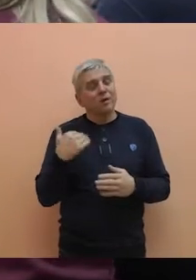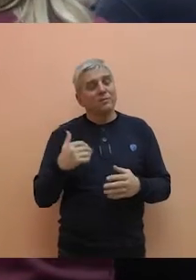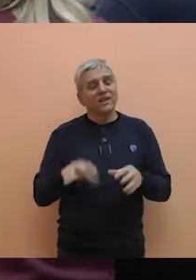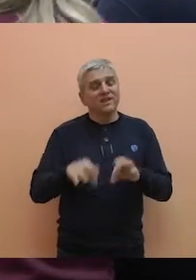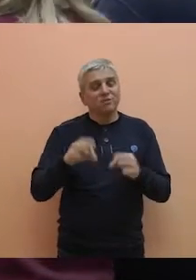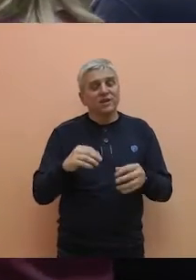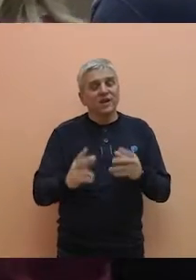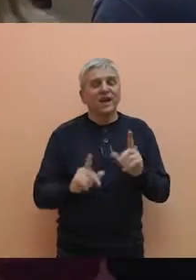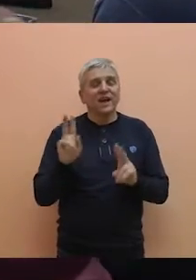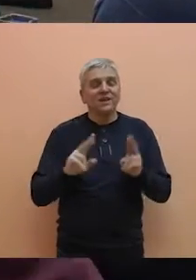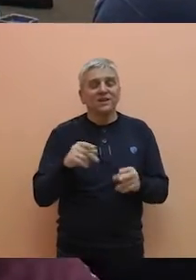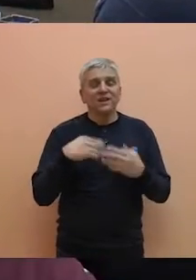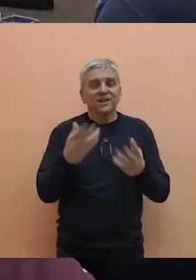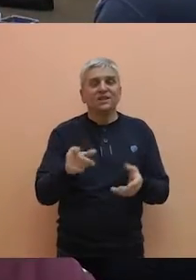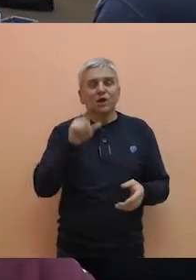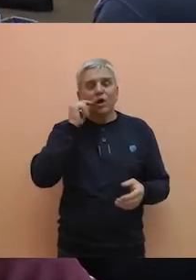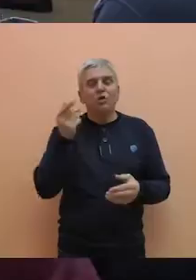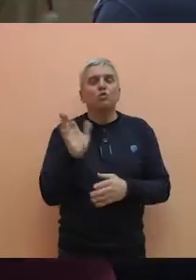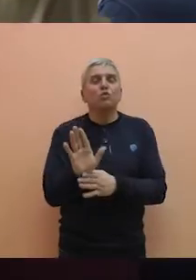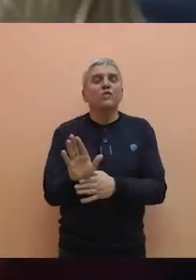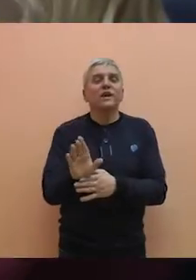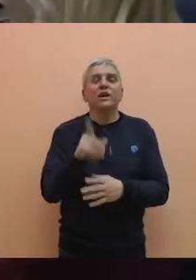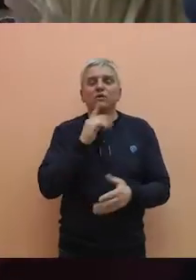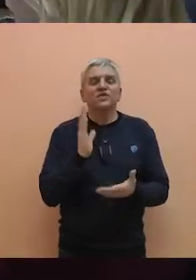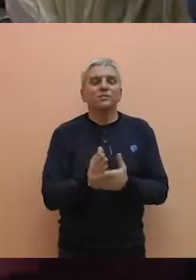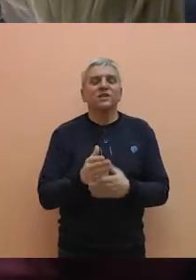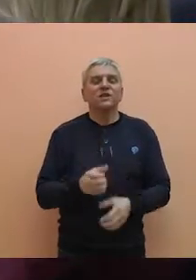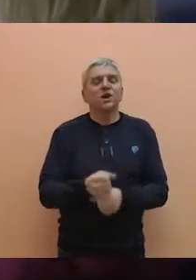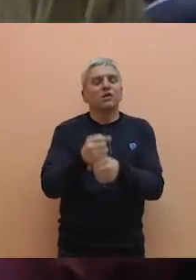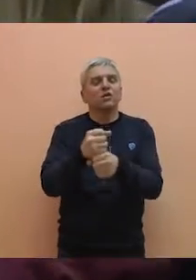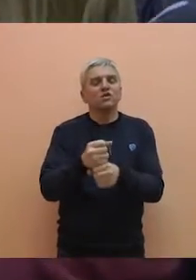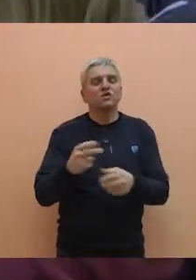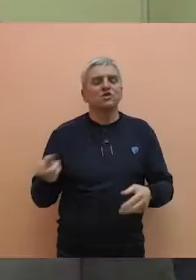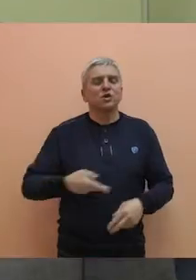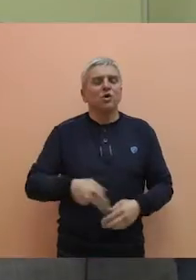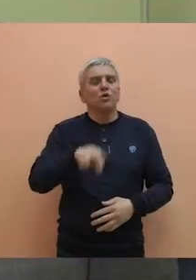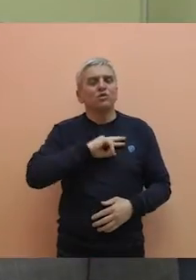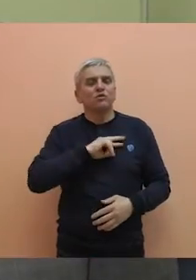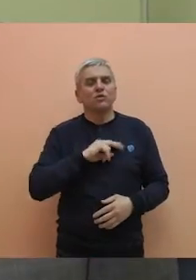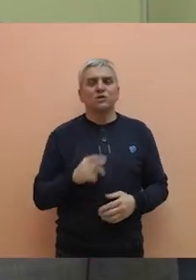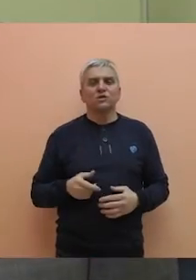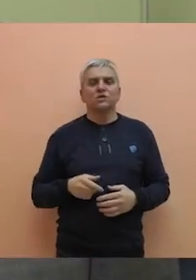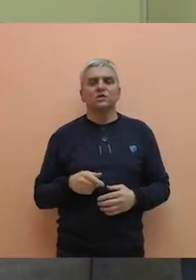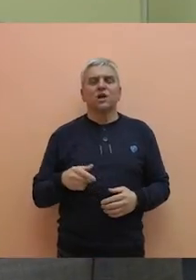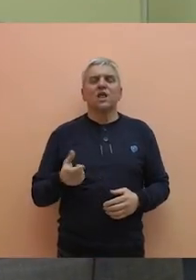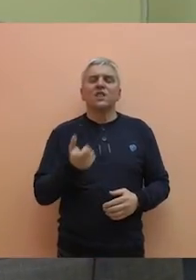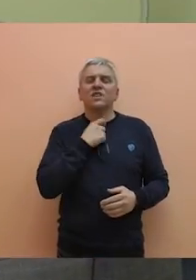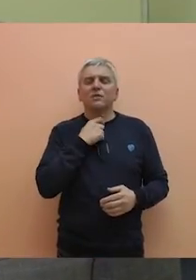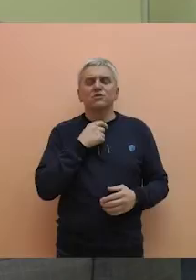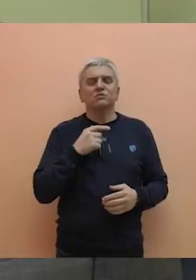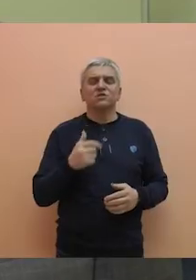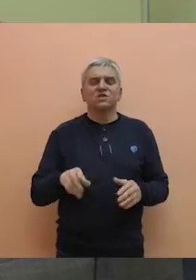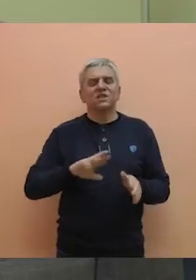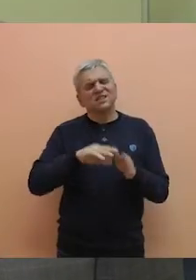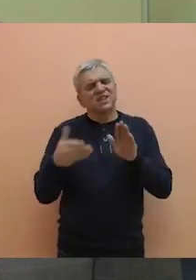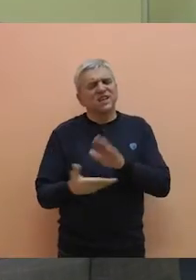predizborne kampanje glasačima nuditi ljude koji će biti nosioci odgovornosti. Ne možemo dozvoliti sebi da se krijemo iza